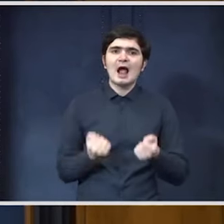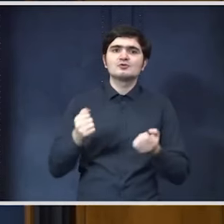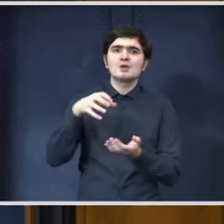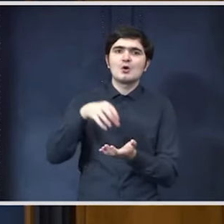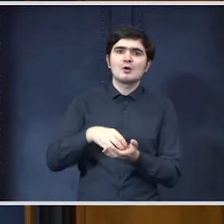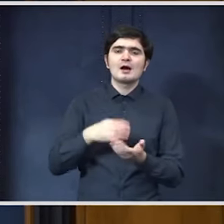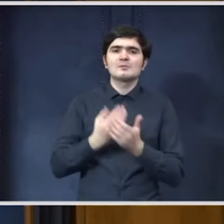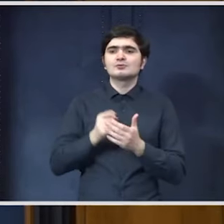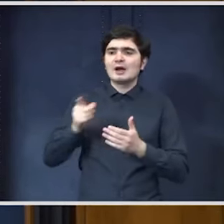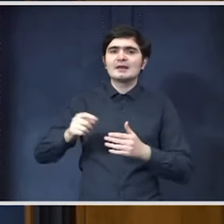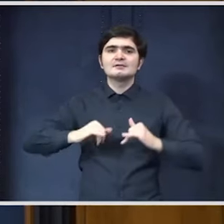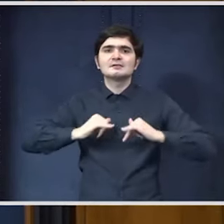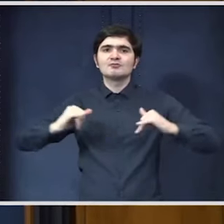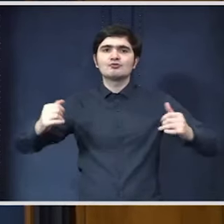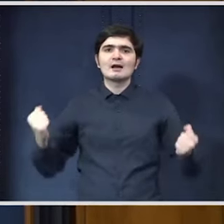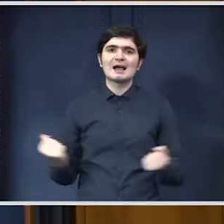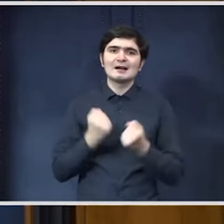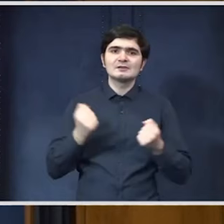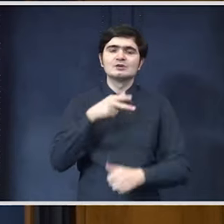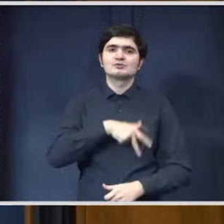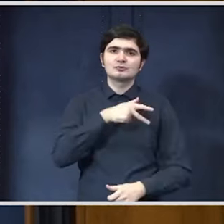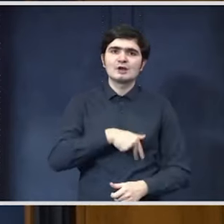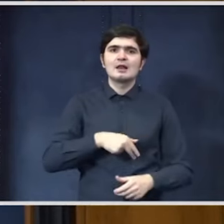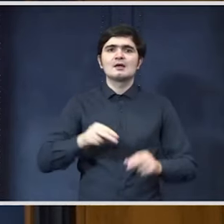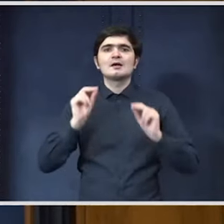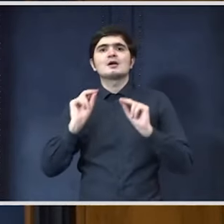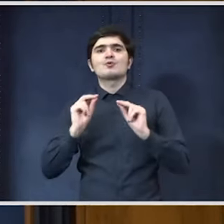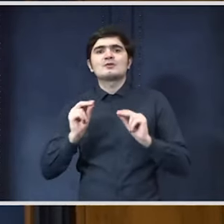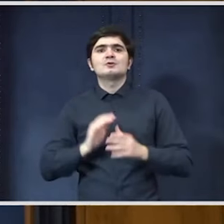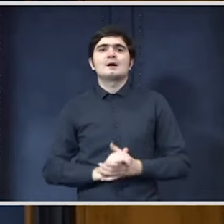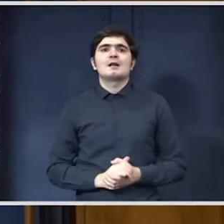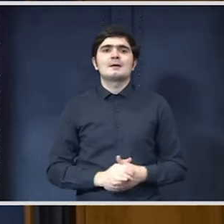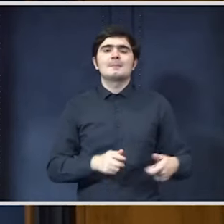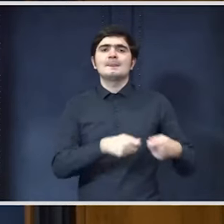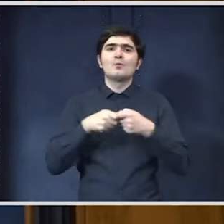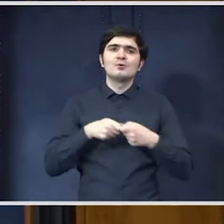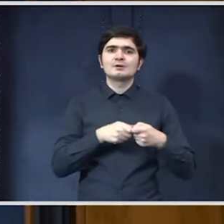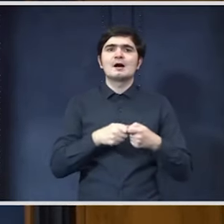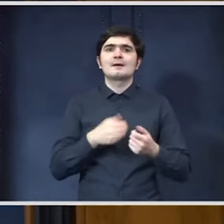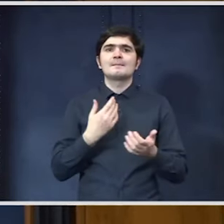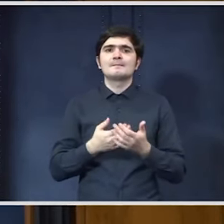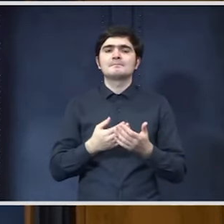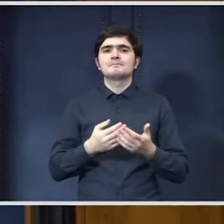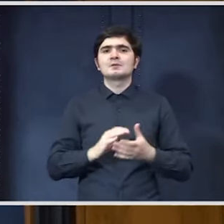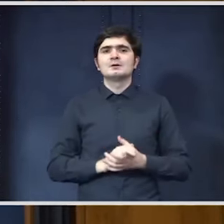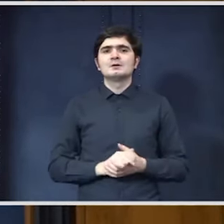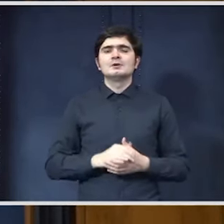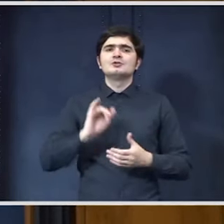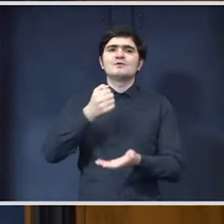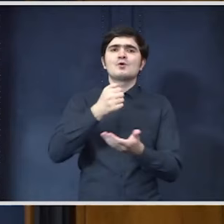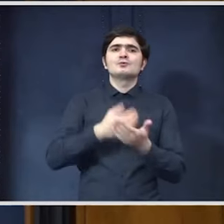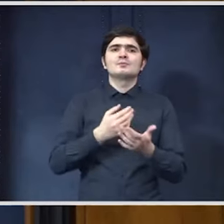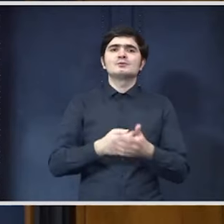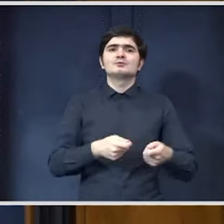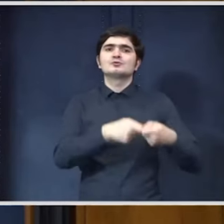dezvășoare activități sociale, educaționale, comunitare, în sensul larg al cuvântului. Fondul pentru